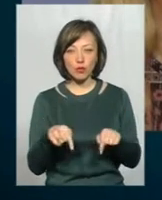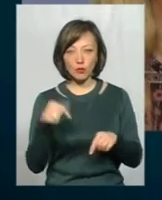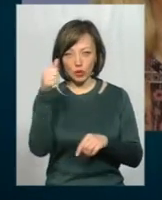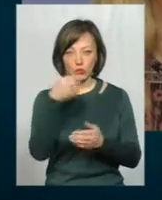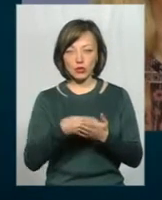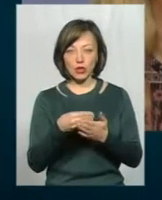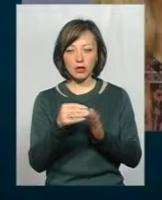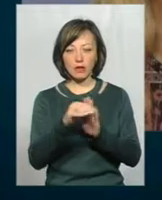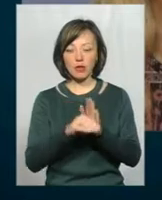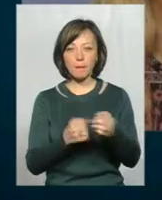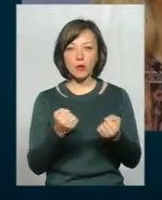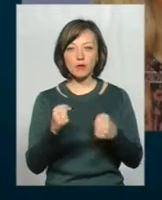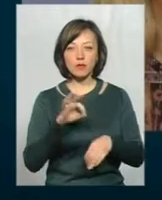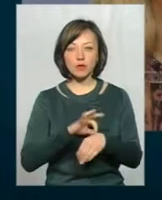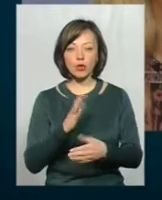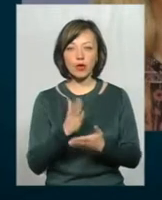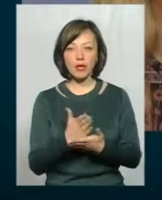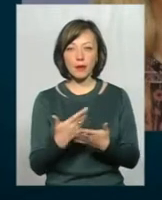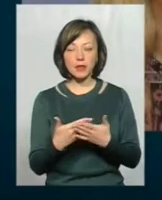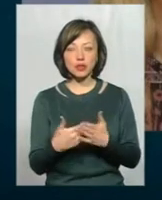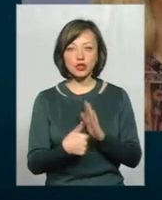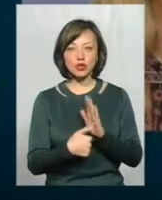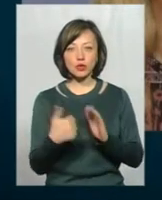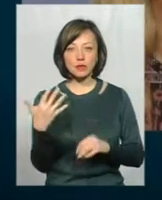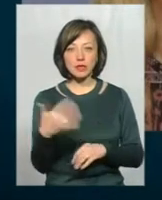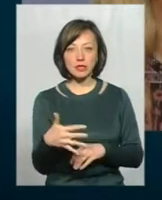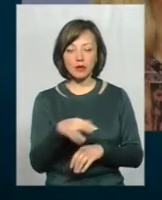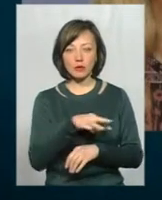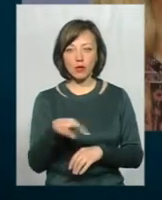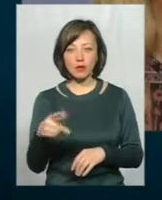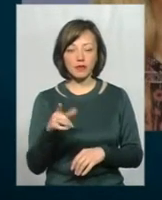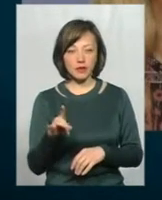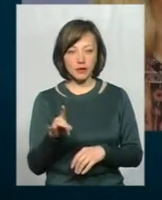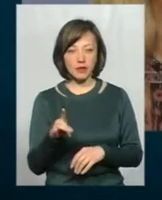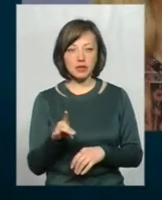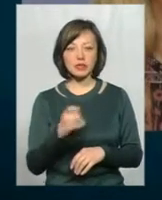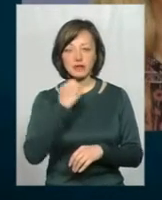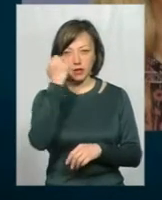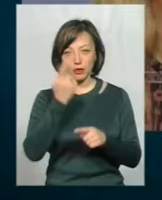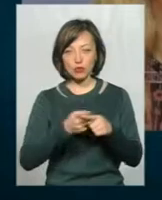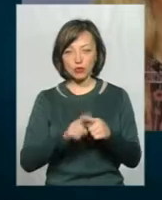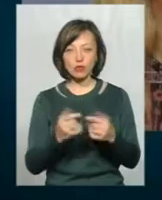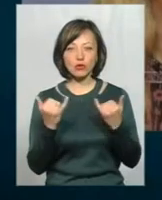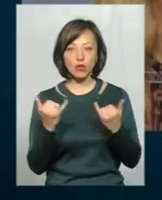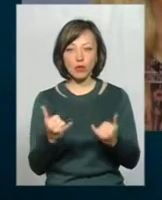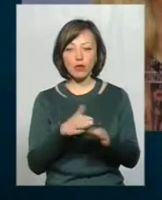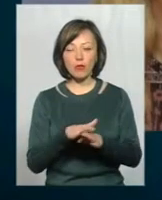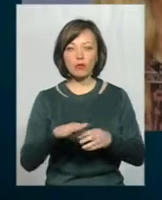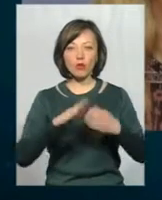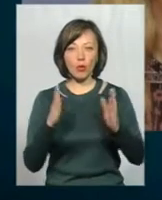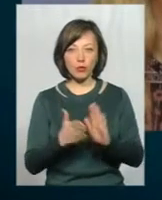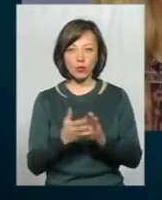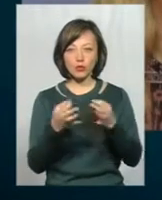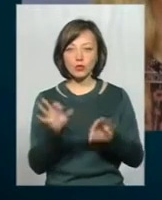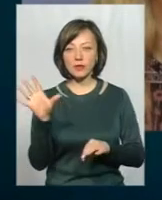бюджеті на програму боротьби з хворобою є близько 650 мільйонів гривень. Завдяки цьому сьогодні у повному обсязі